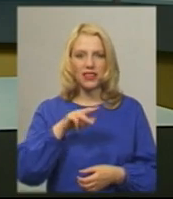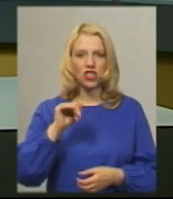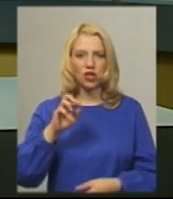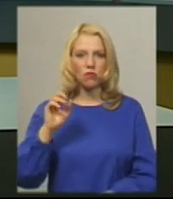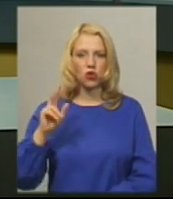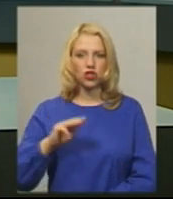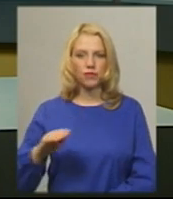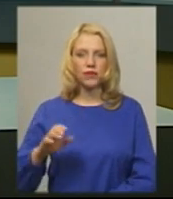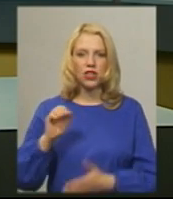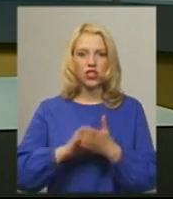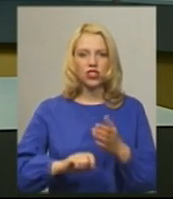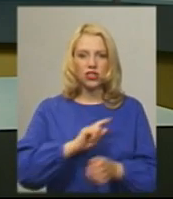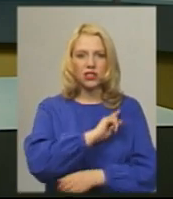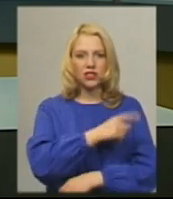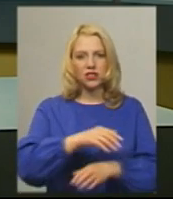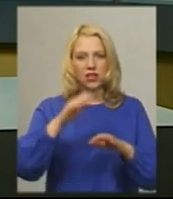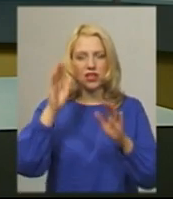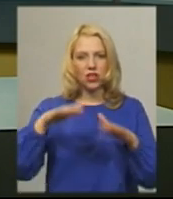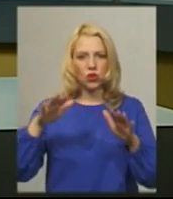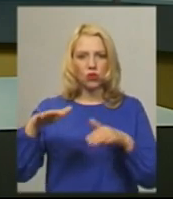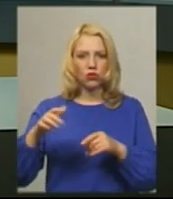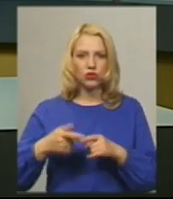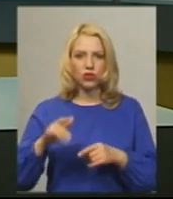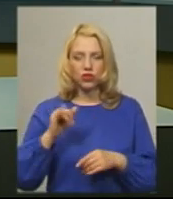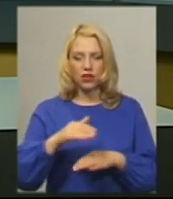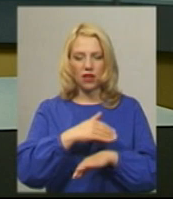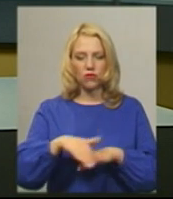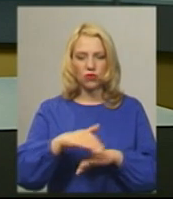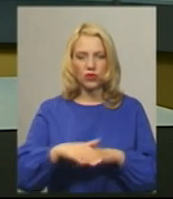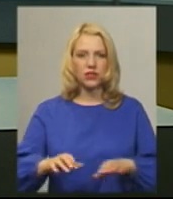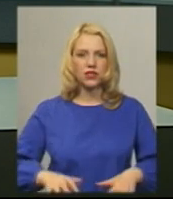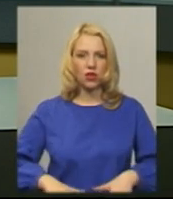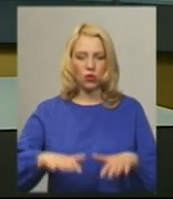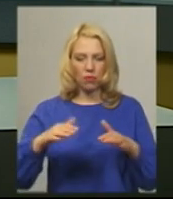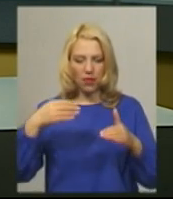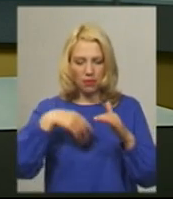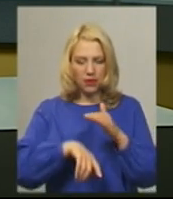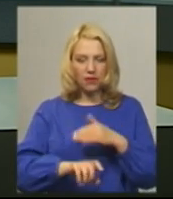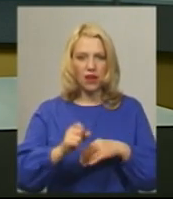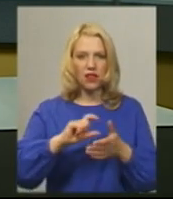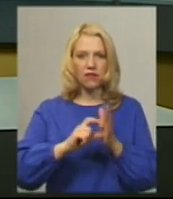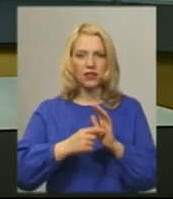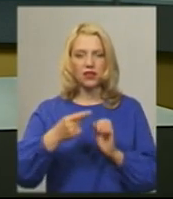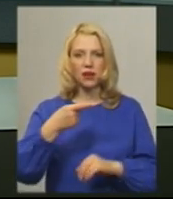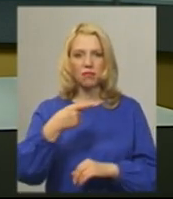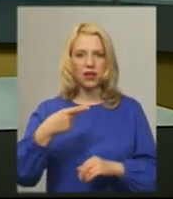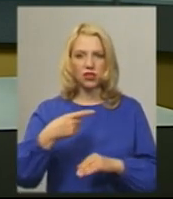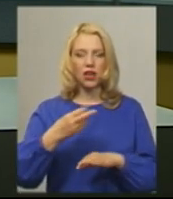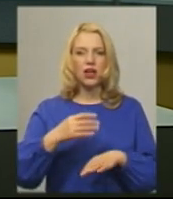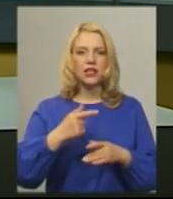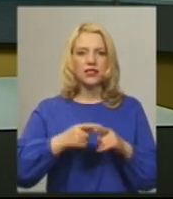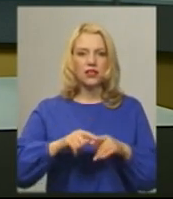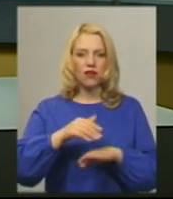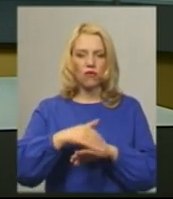Через сильні дощі у Хмельницькому на кількох вулицях затопило підвали та квартири на перших поверхах. Це здебільшого вулиці, які